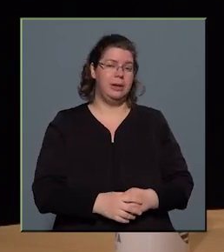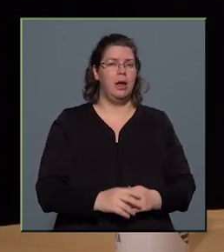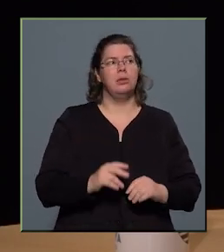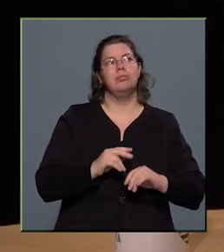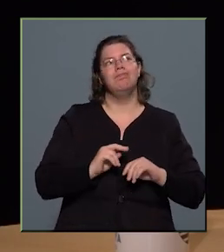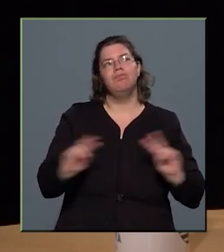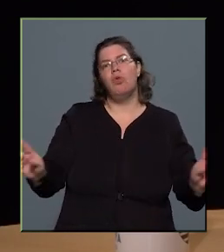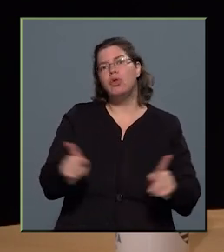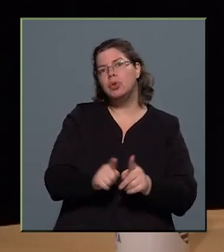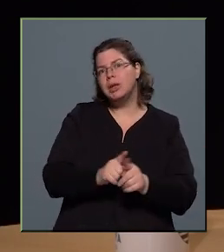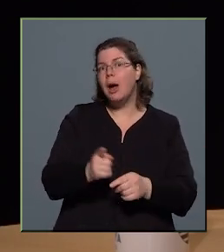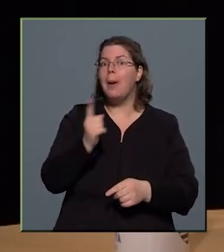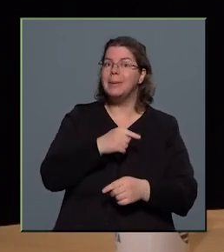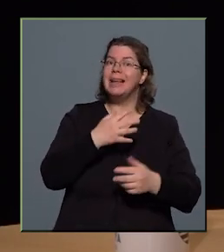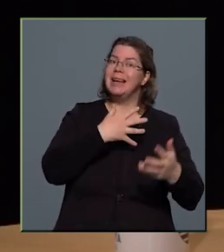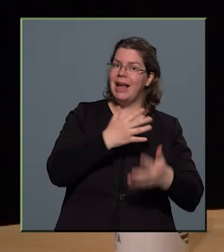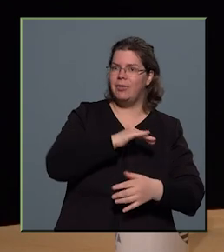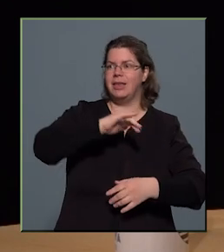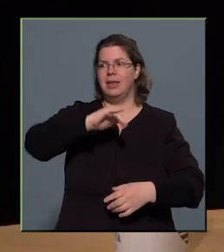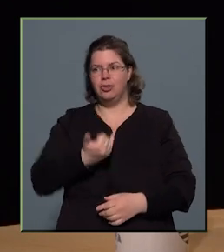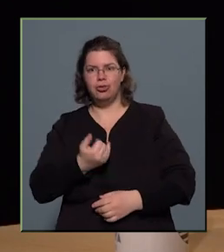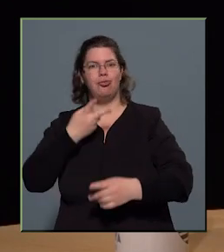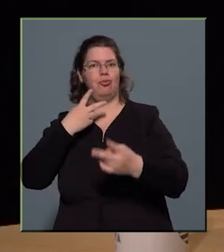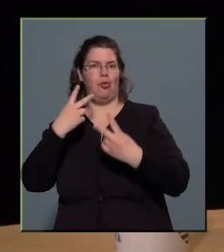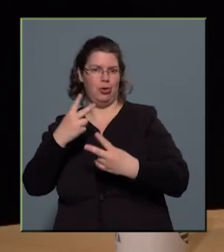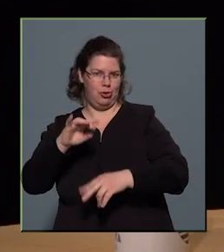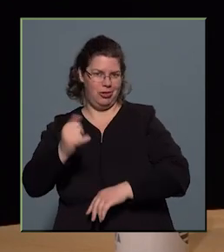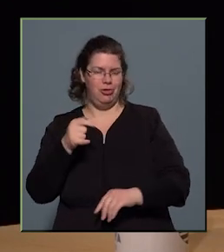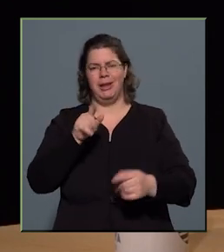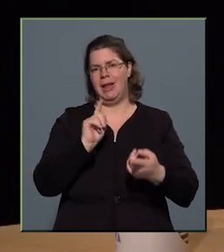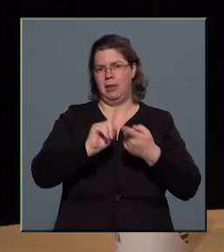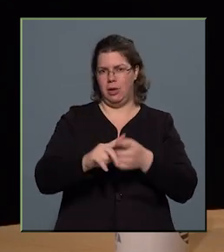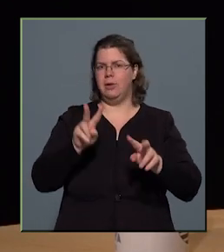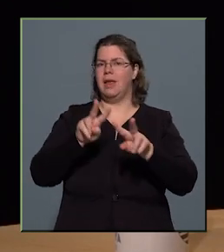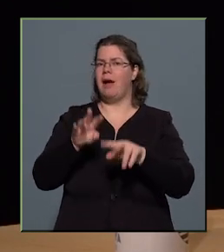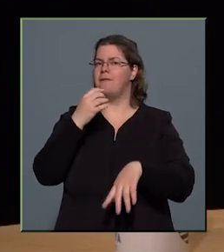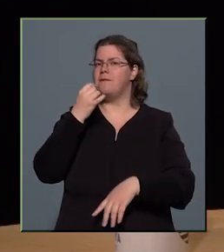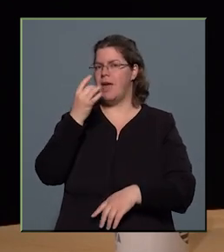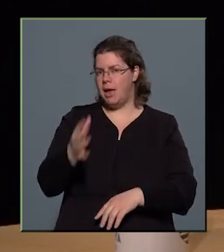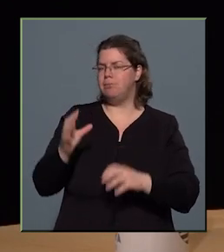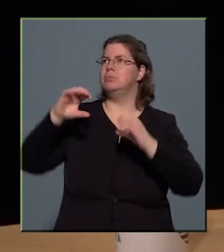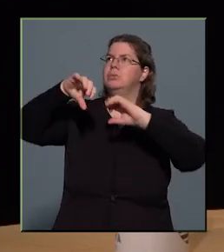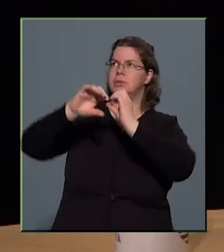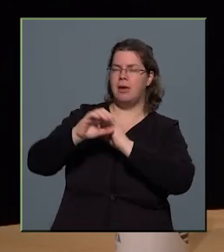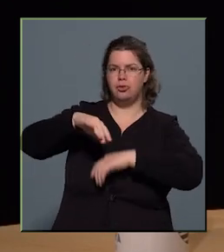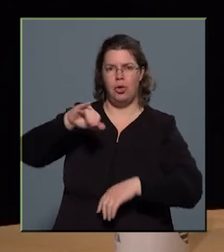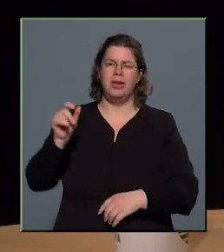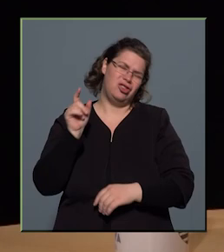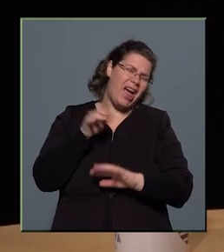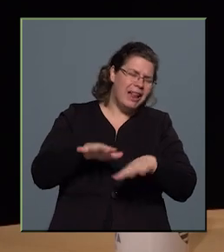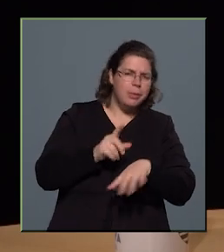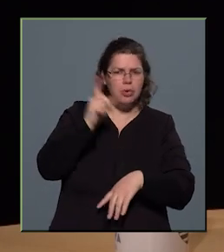vannak olyanok, amik látványosak is, meg fontosak is, ide tartozik a web űrtávcső és általában az űrtávcsövek.